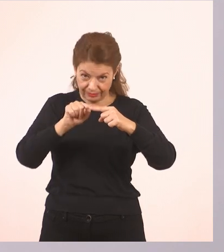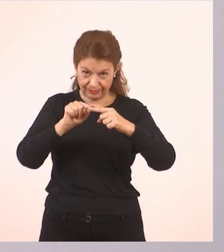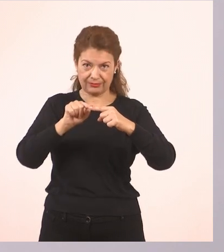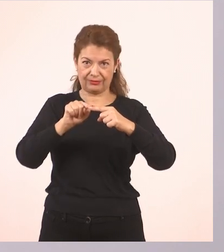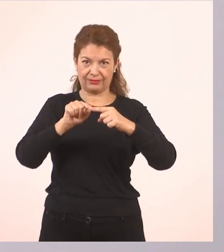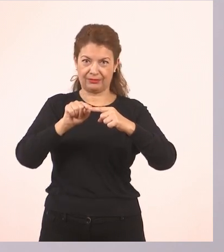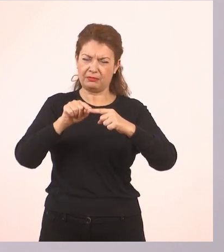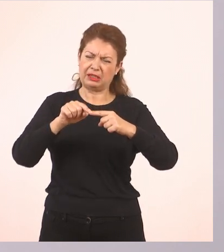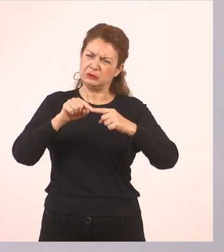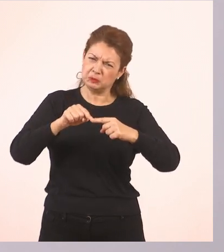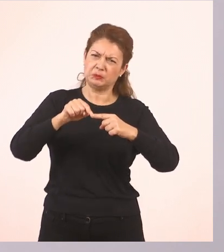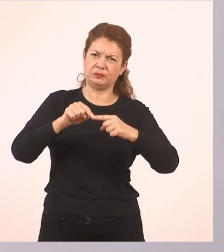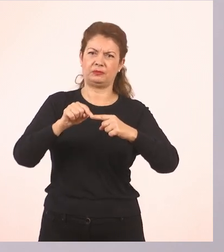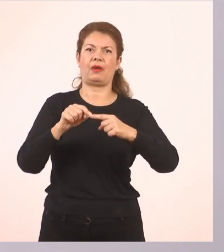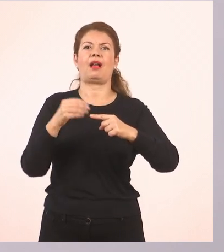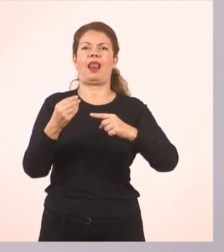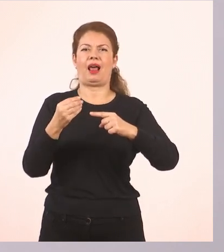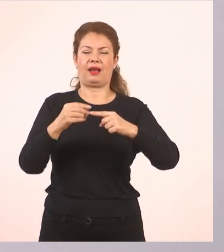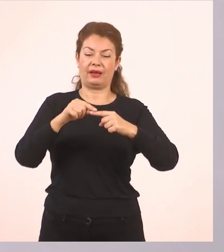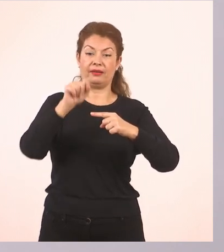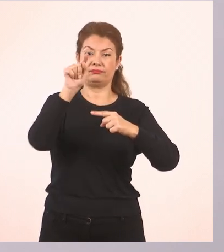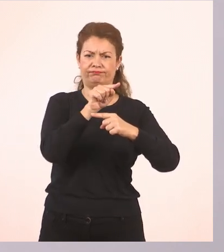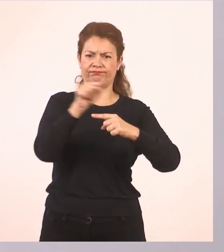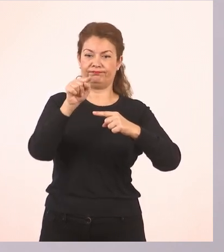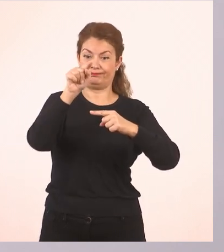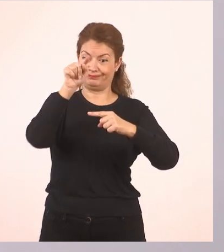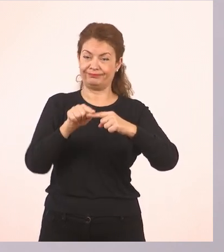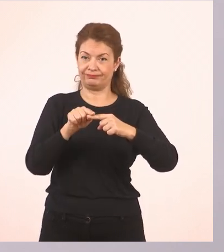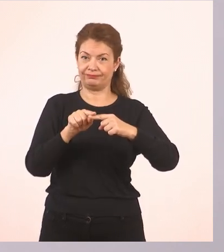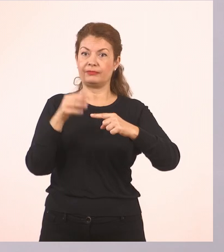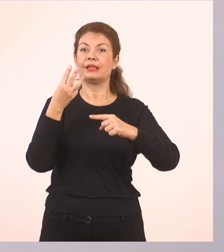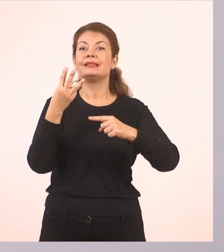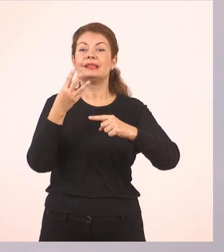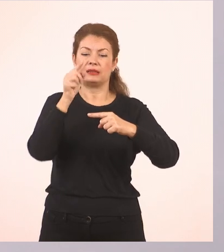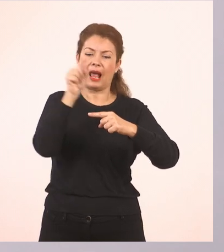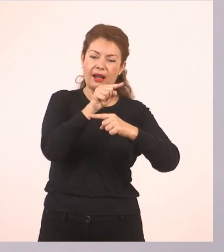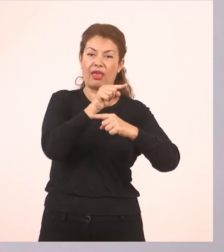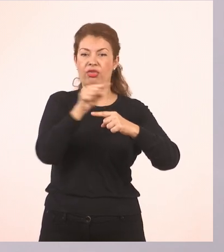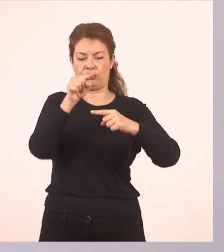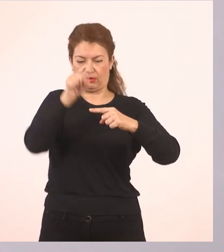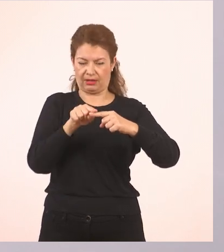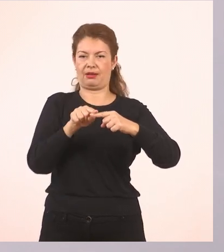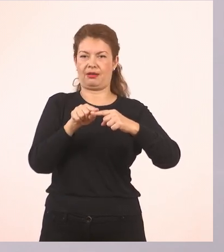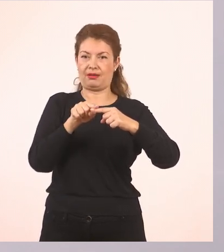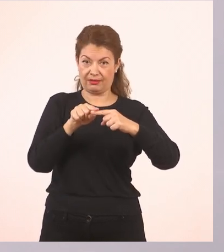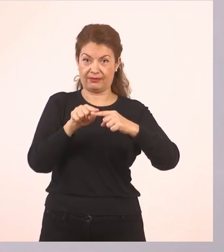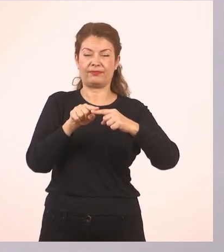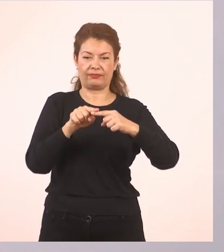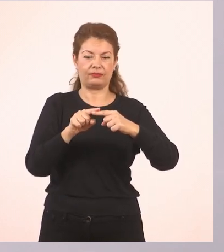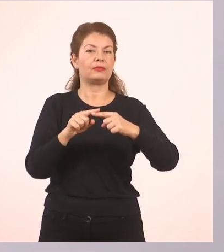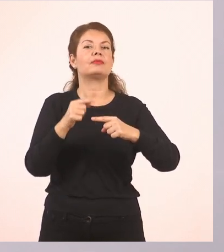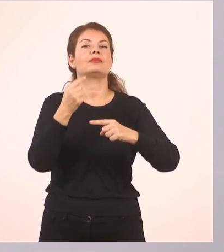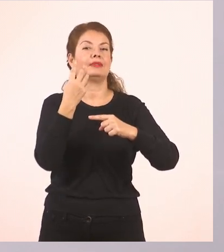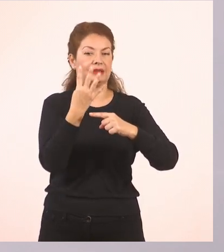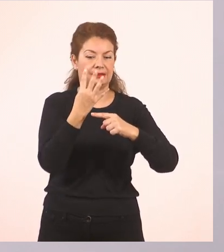καρφωμένα στο έδαφος. Με τρεις κινήσεις λοιπόν φτιάχνετε το 4. Και ανεβαίνουμε